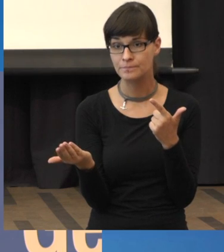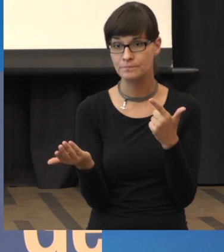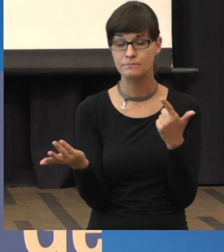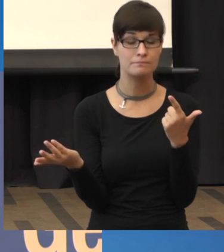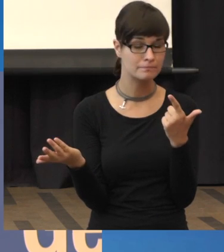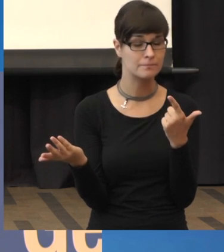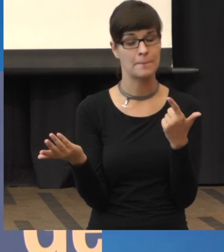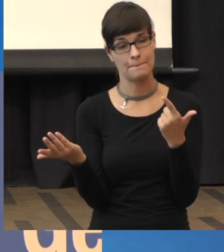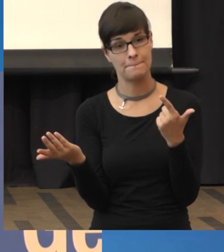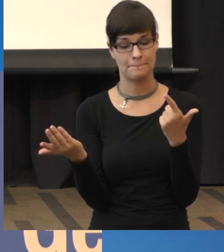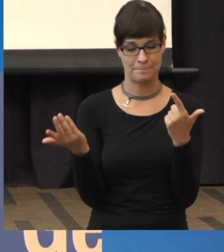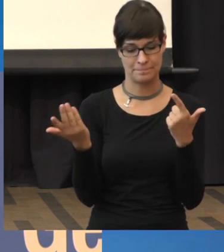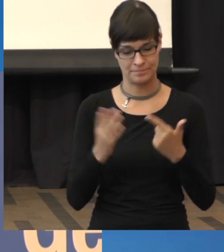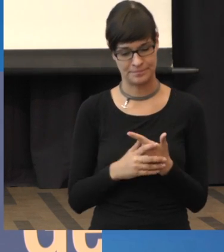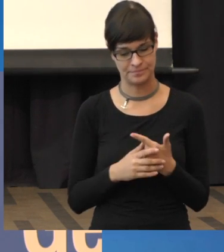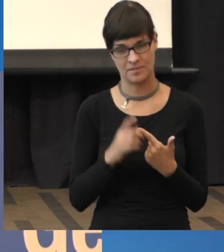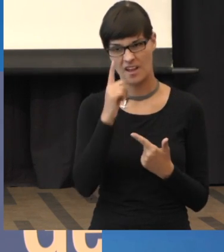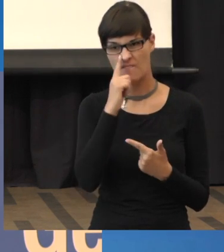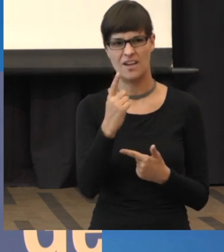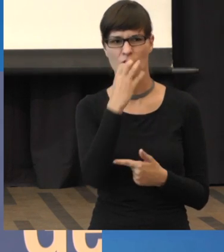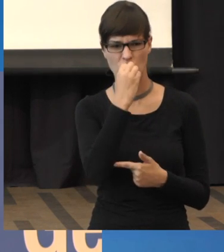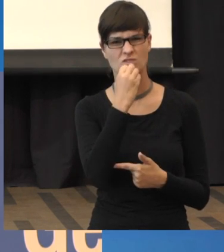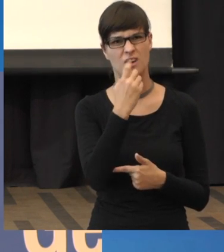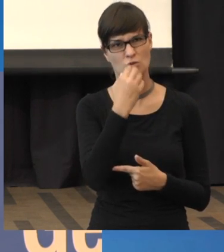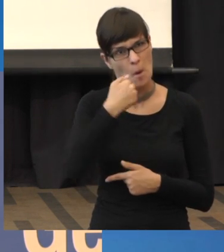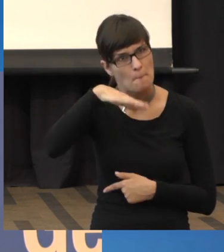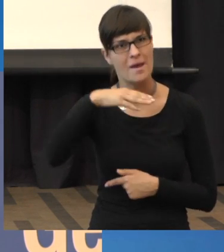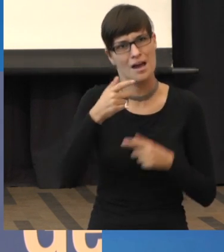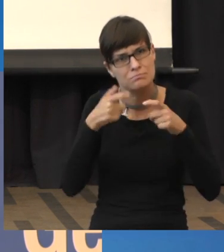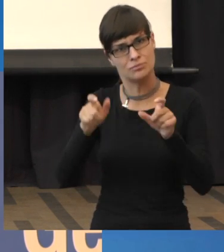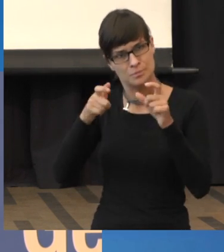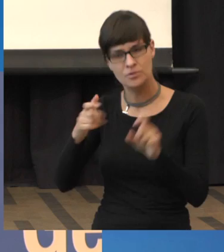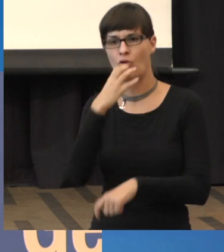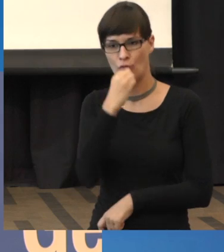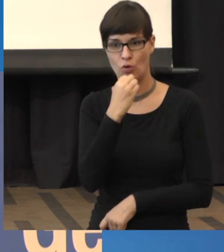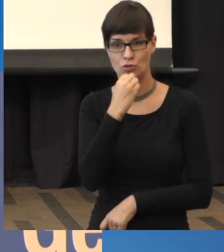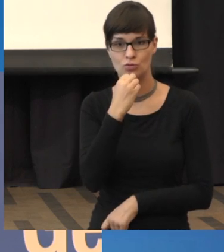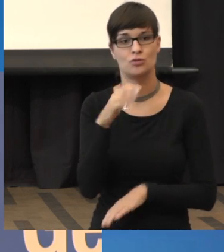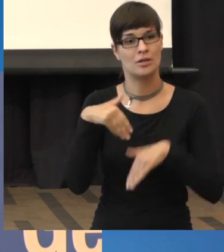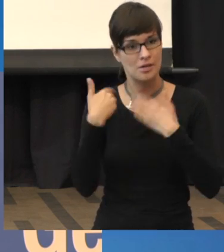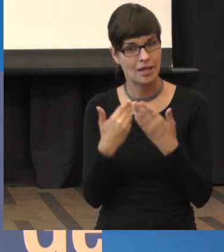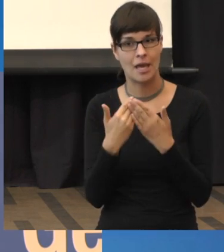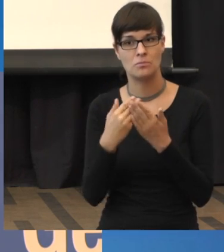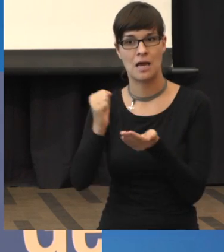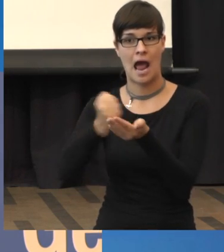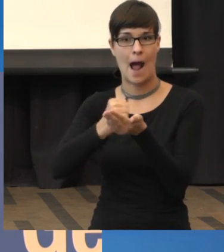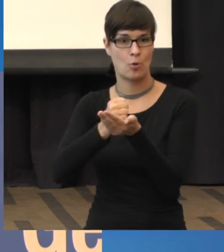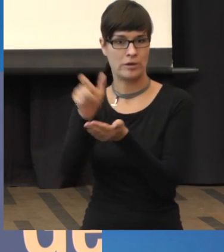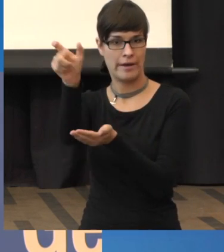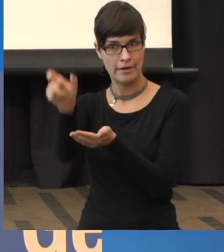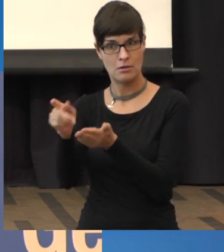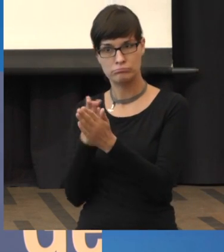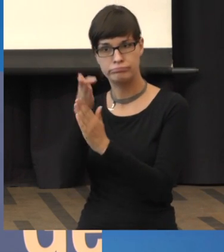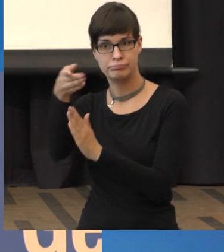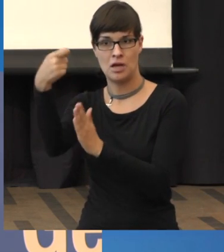sagen, ich will aber mehr tun. Es gibt fertige Präparate, und zwar eine ganze